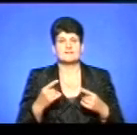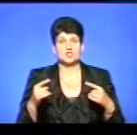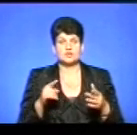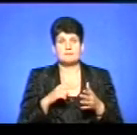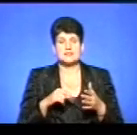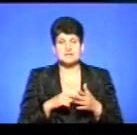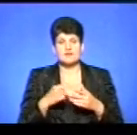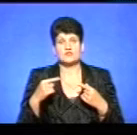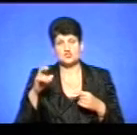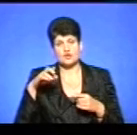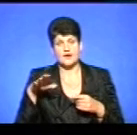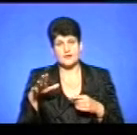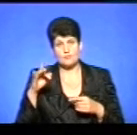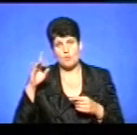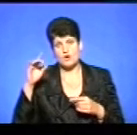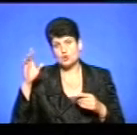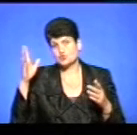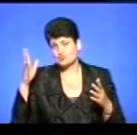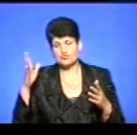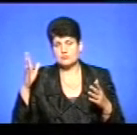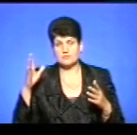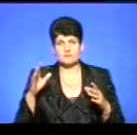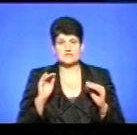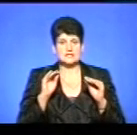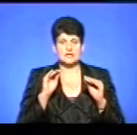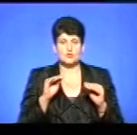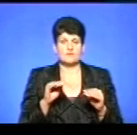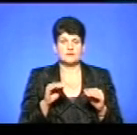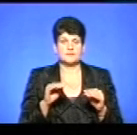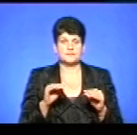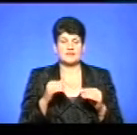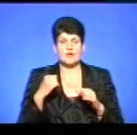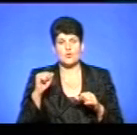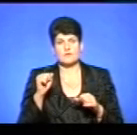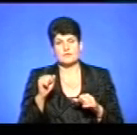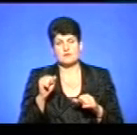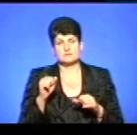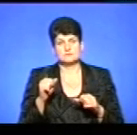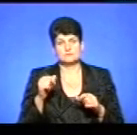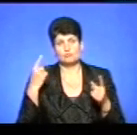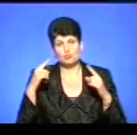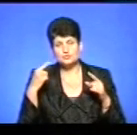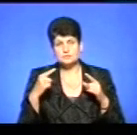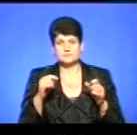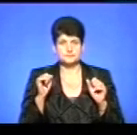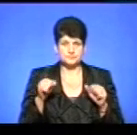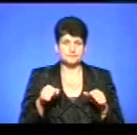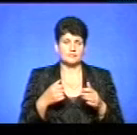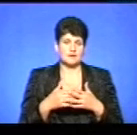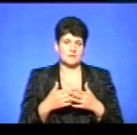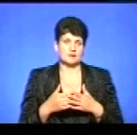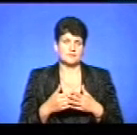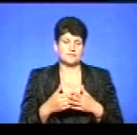містах, в інших країнах, тобто, популяризують якісь там встановлення для героїв мультфільмів,'ятників. І йшлося власне про